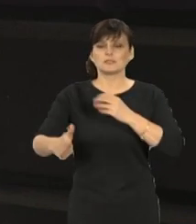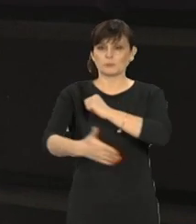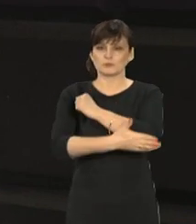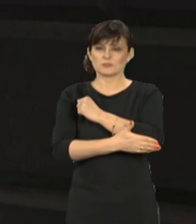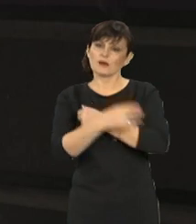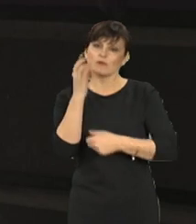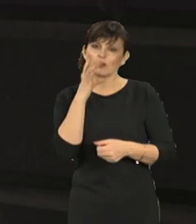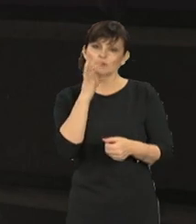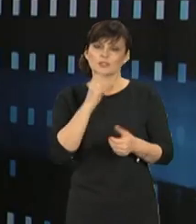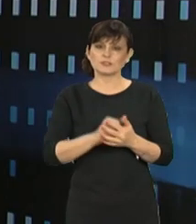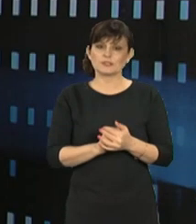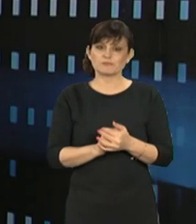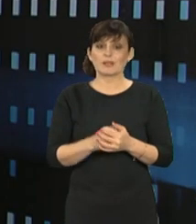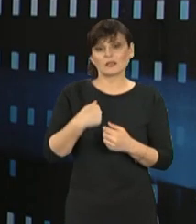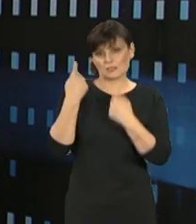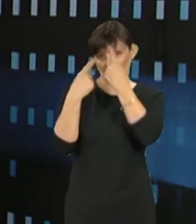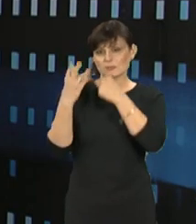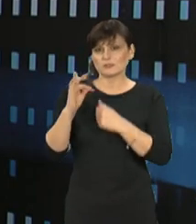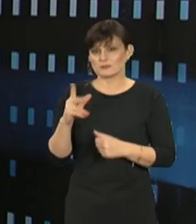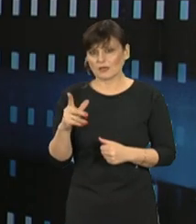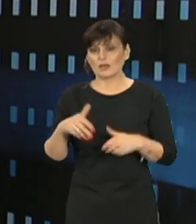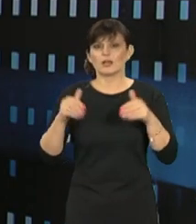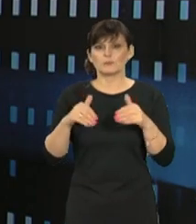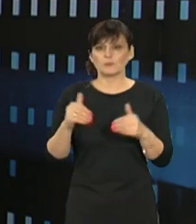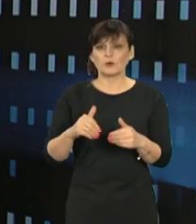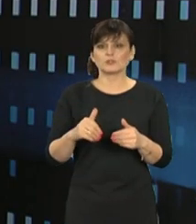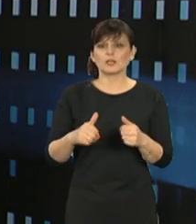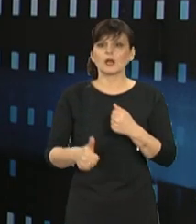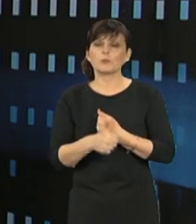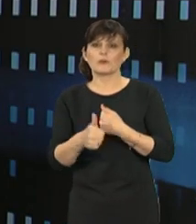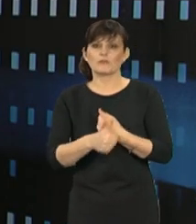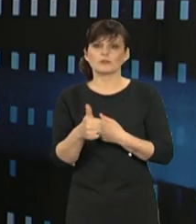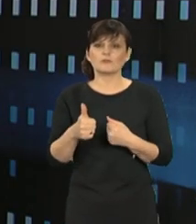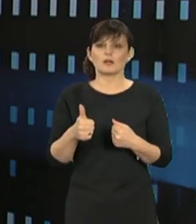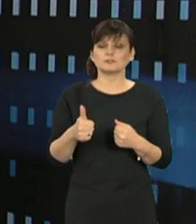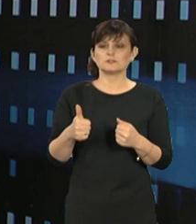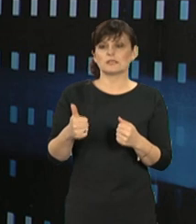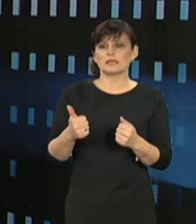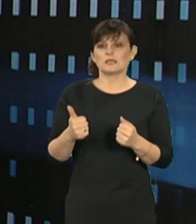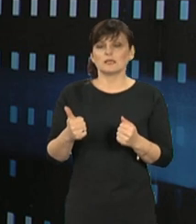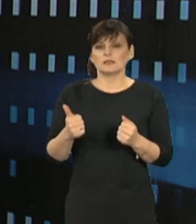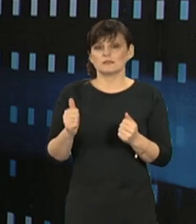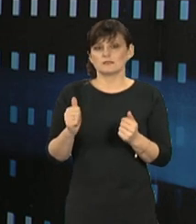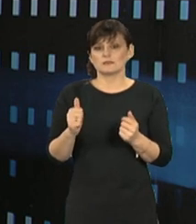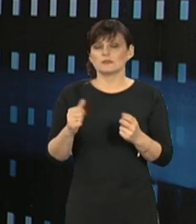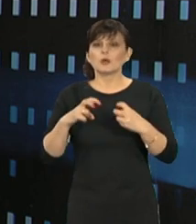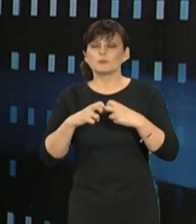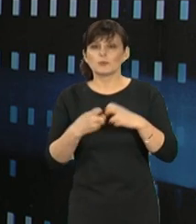coś oskarżeni? Myślę, że tak. Może to powodować pewnego rodzaju nadużycia.